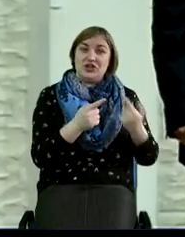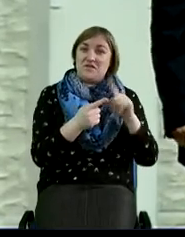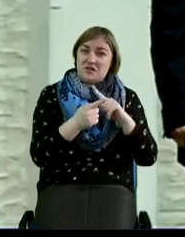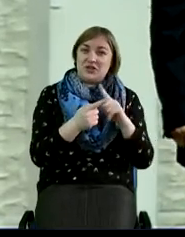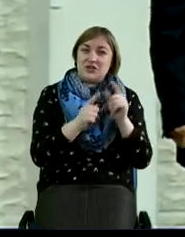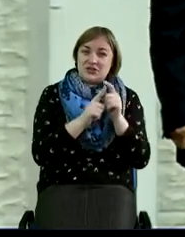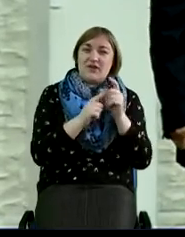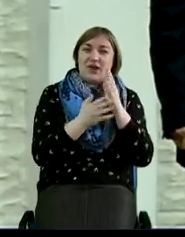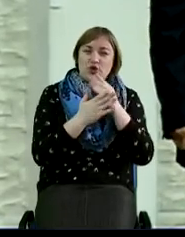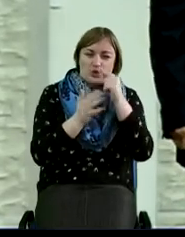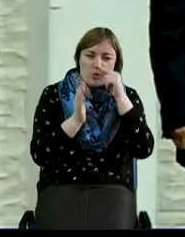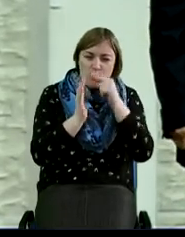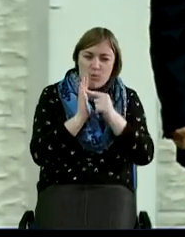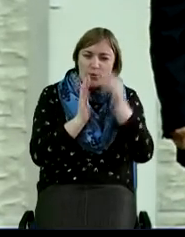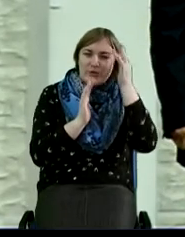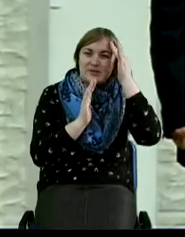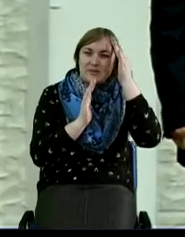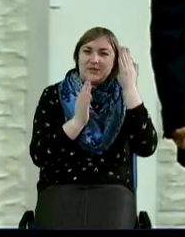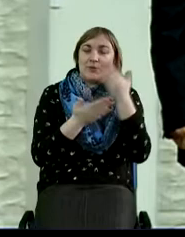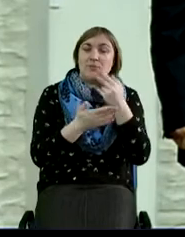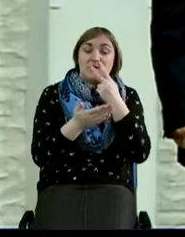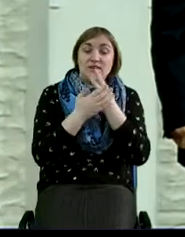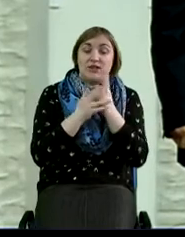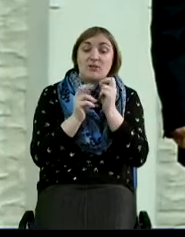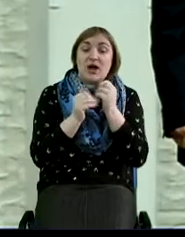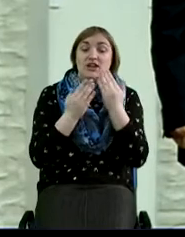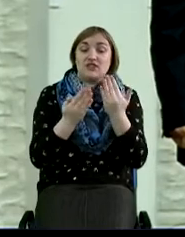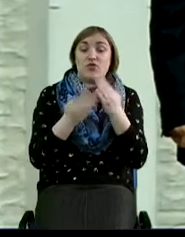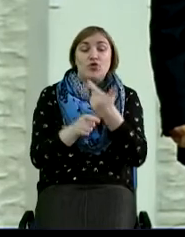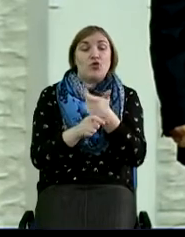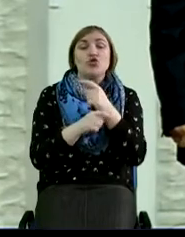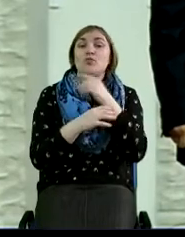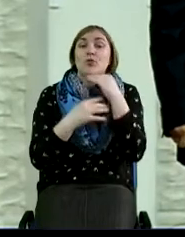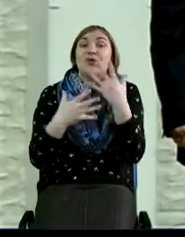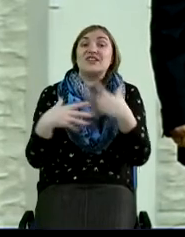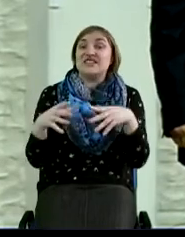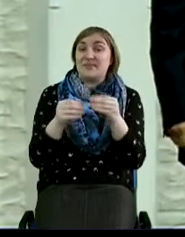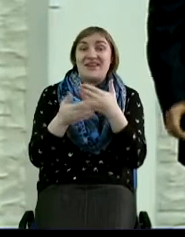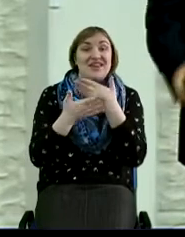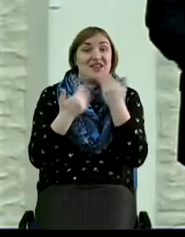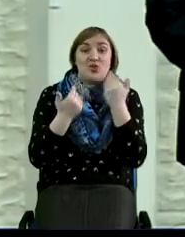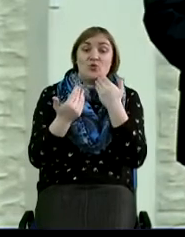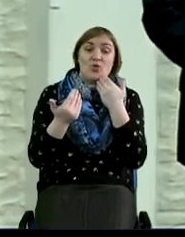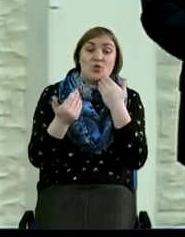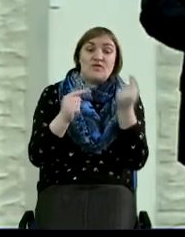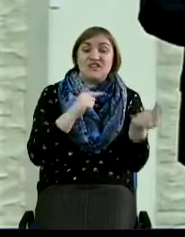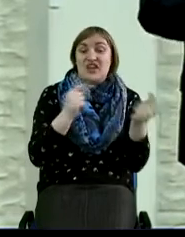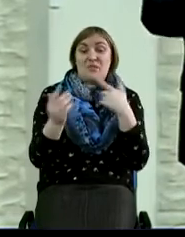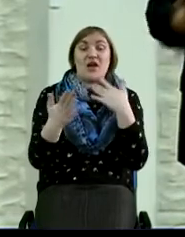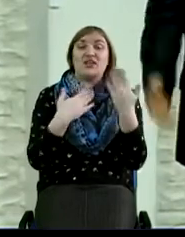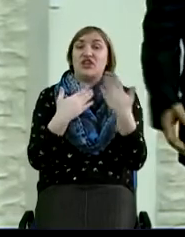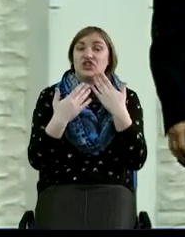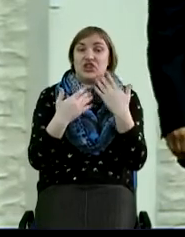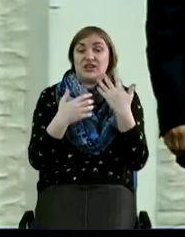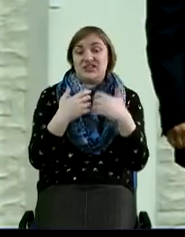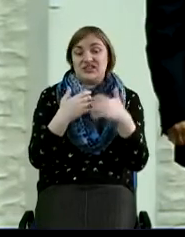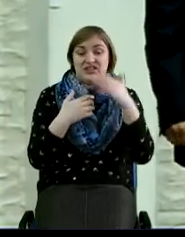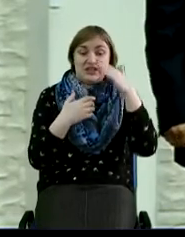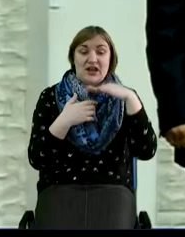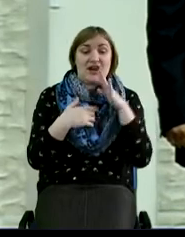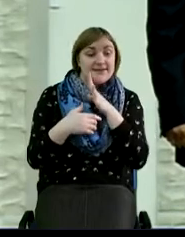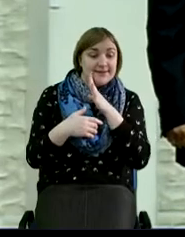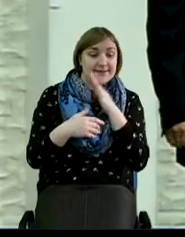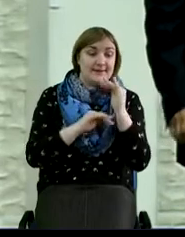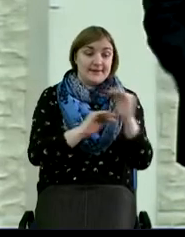смысл, потому что мы видим, как сегодня очень много семей, и нет взаимоотношений между детьми и родителями.